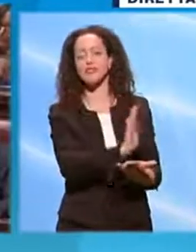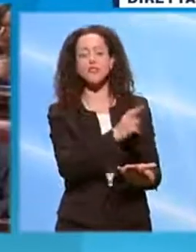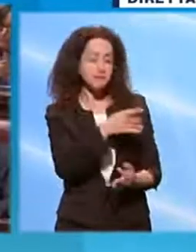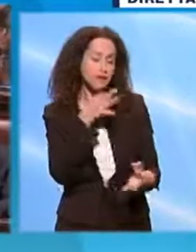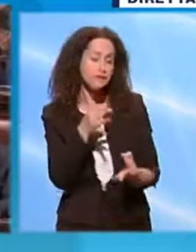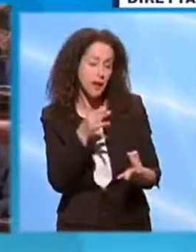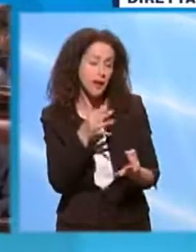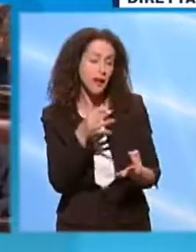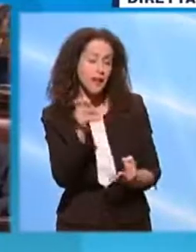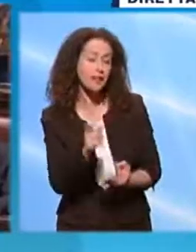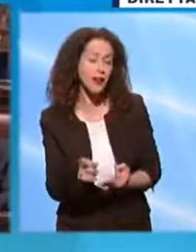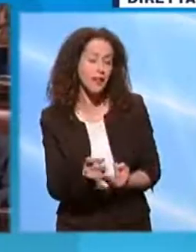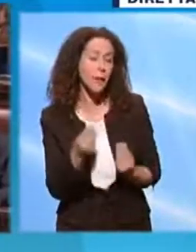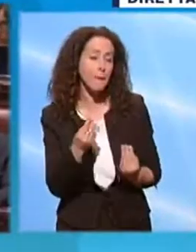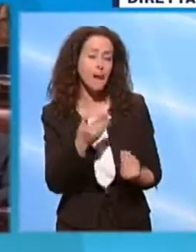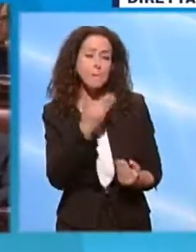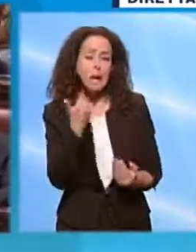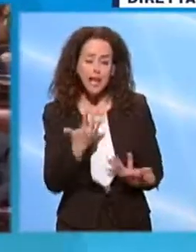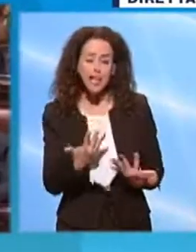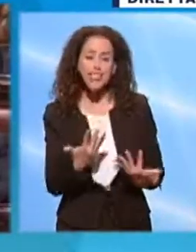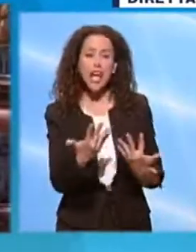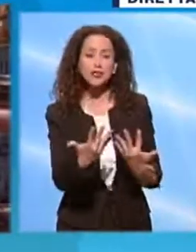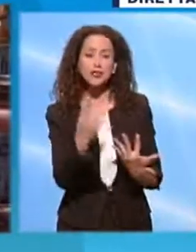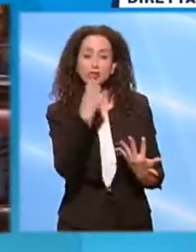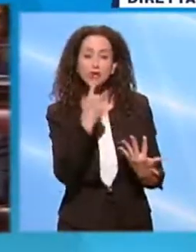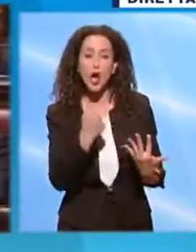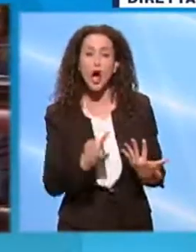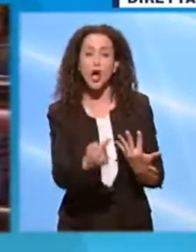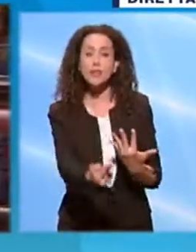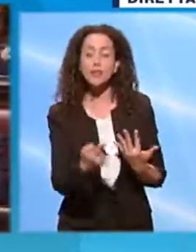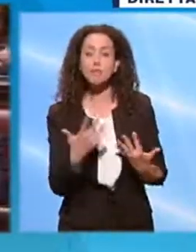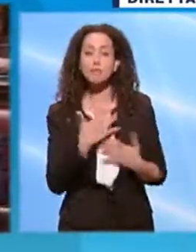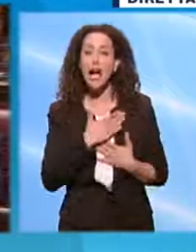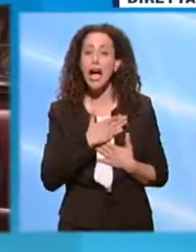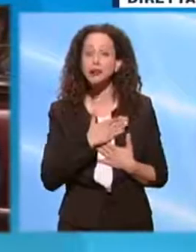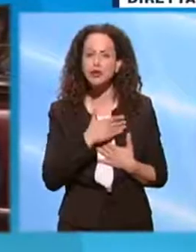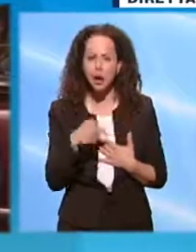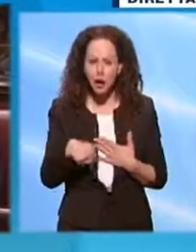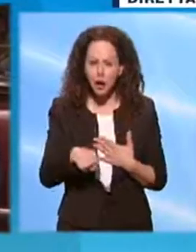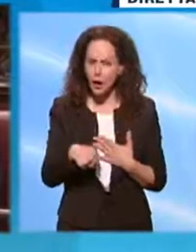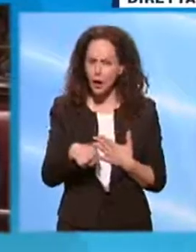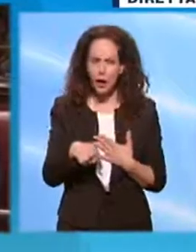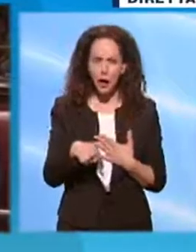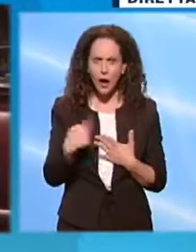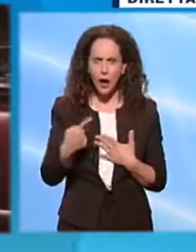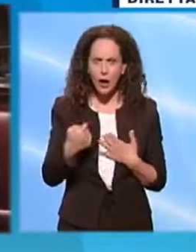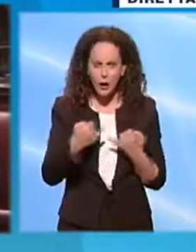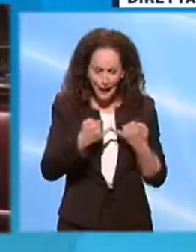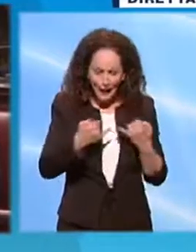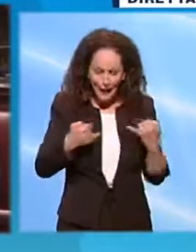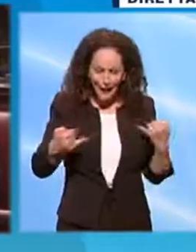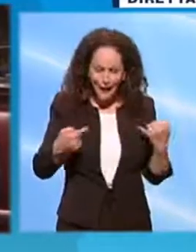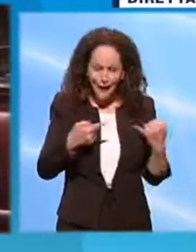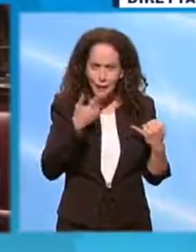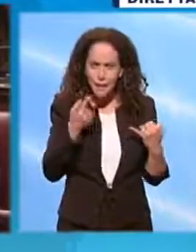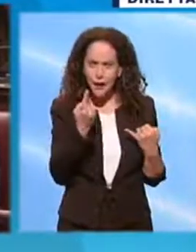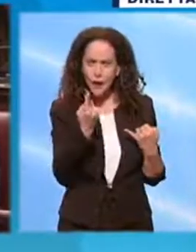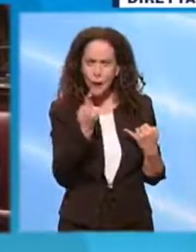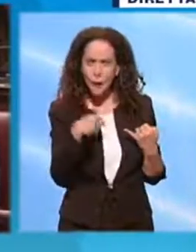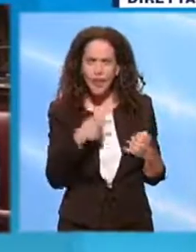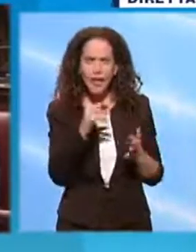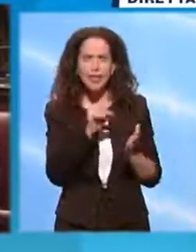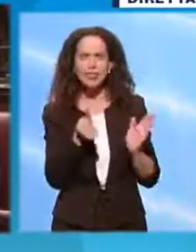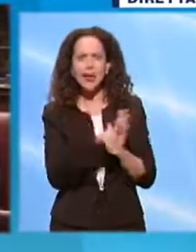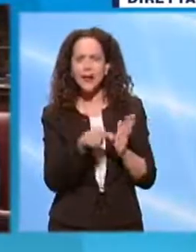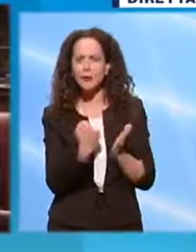agli italiani la ragione per la quale mancano 10 giorni a maggio e noi siamo ancora che non abbiamo neanche una riga sul decreto d'aprile e anche oggi lei viene qui e ci